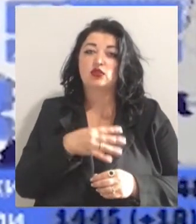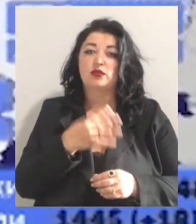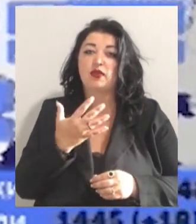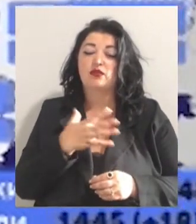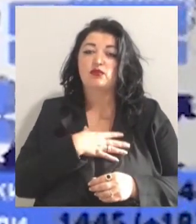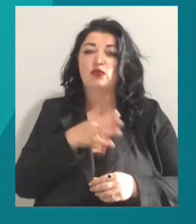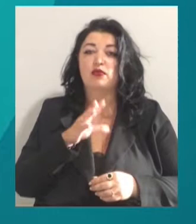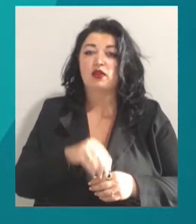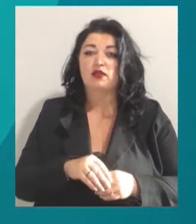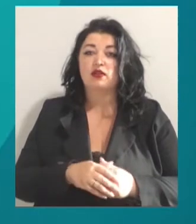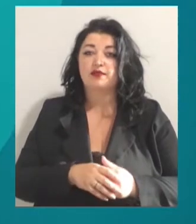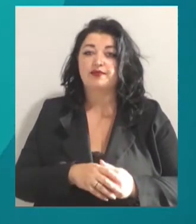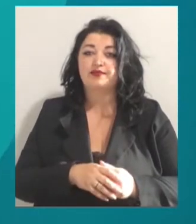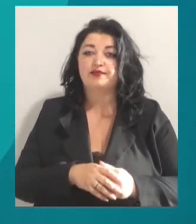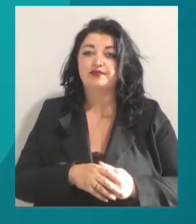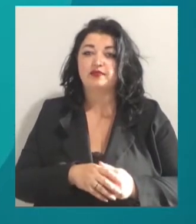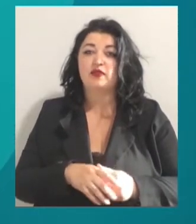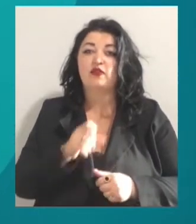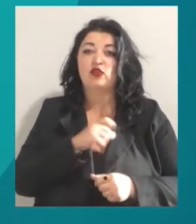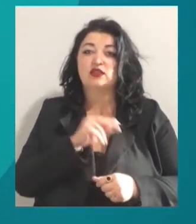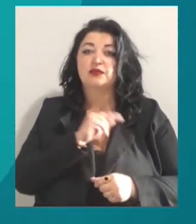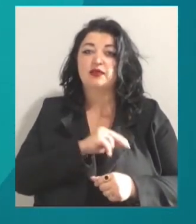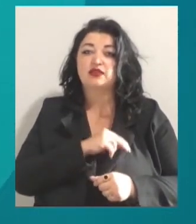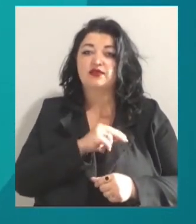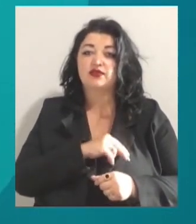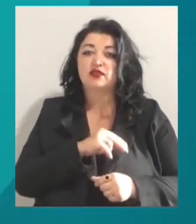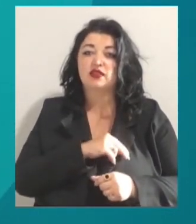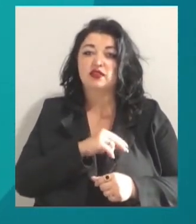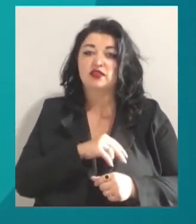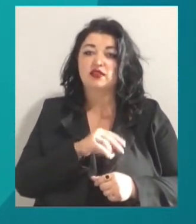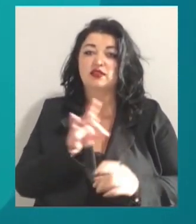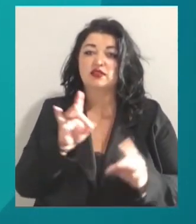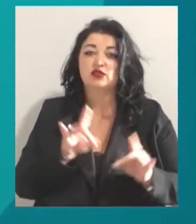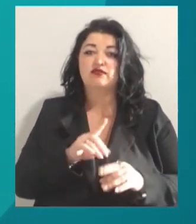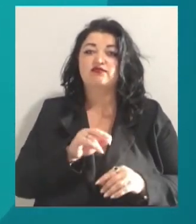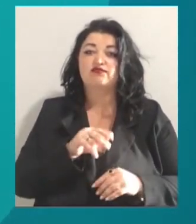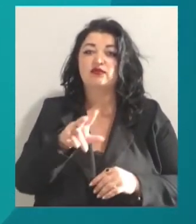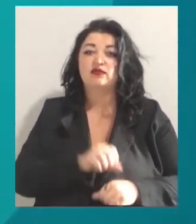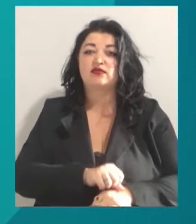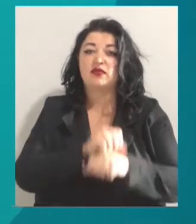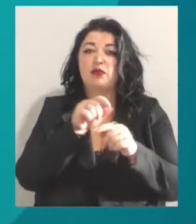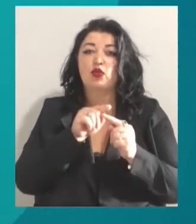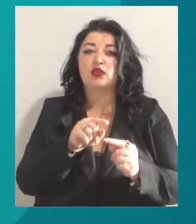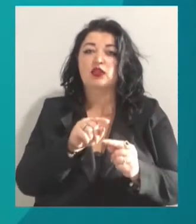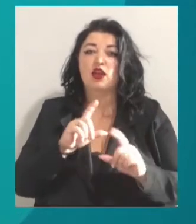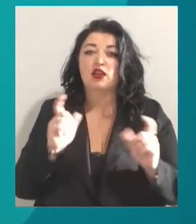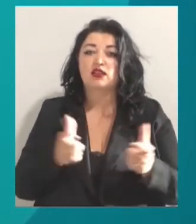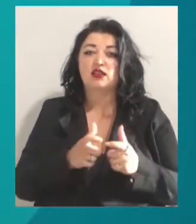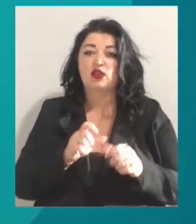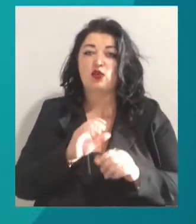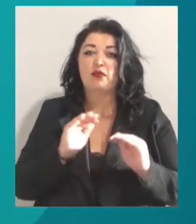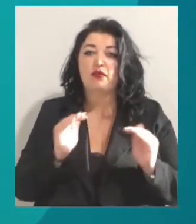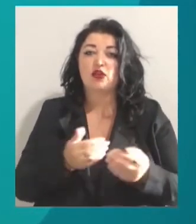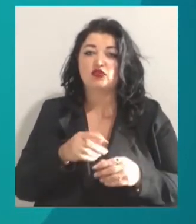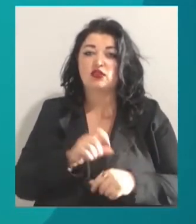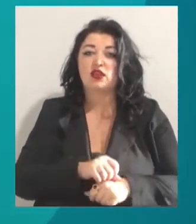померли. В Одесі працівники ресторанів та нічних клубів вийшли на мітинг проти карантинних обмежень. Акція відбулася вчора біля пам